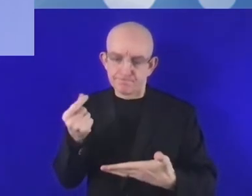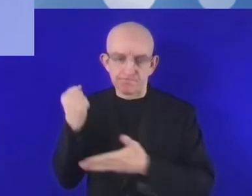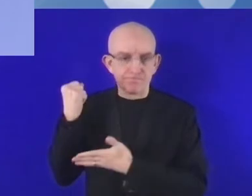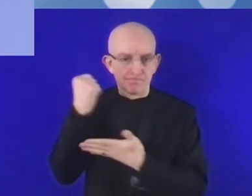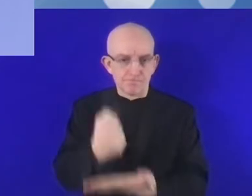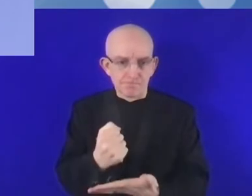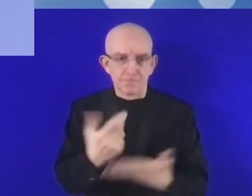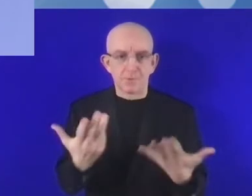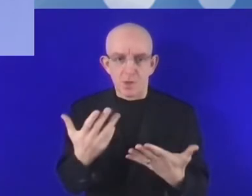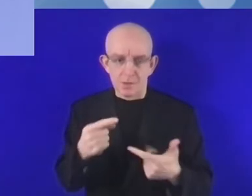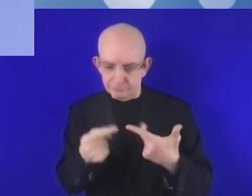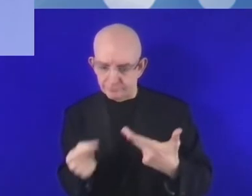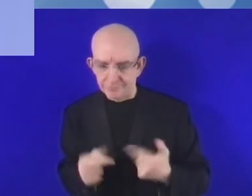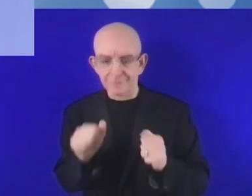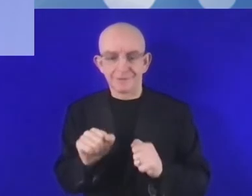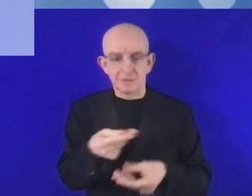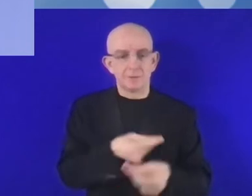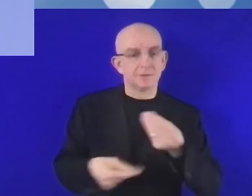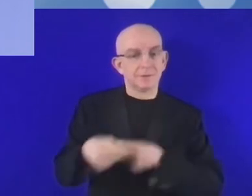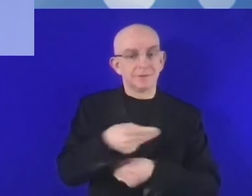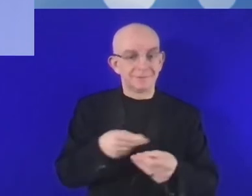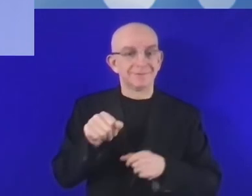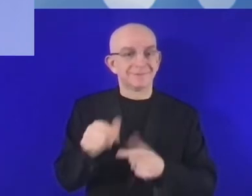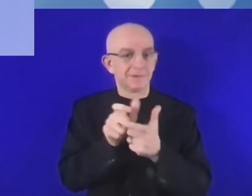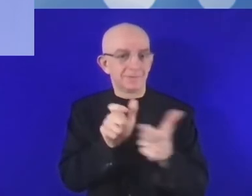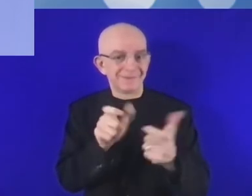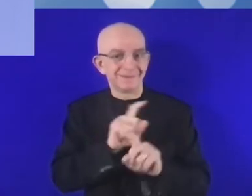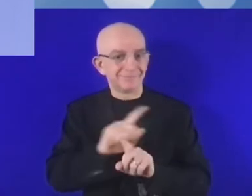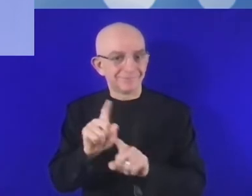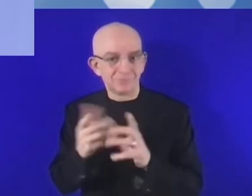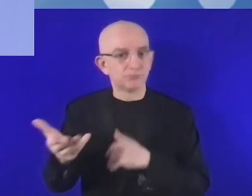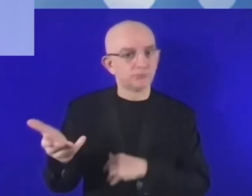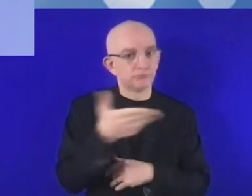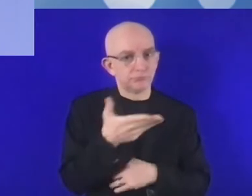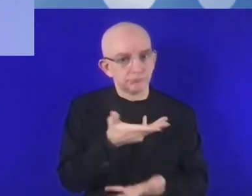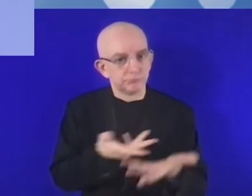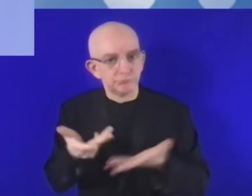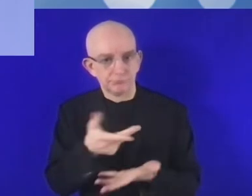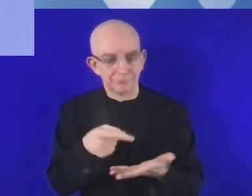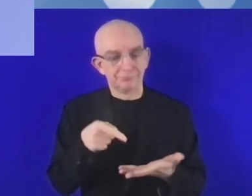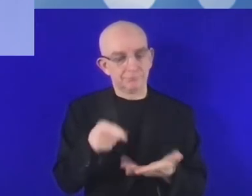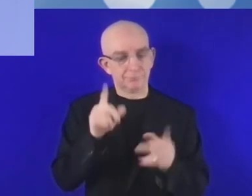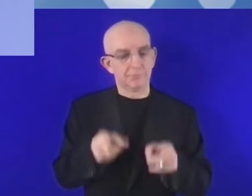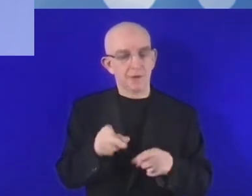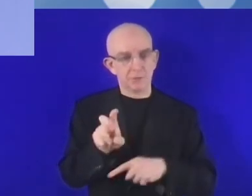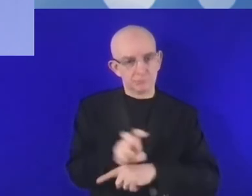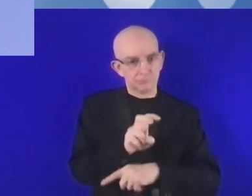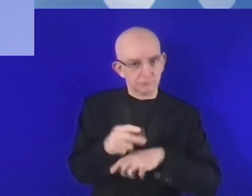nowych regulacji, które miałyby wspierać inwestycje w cyfrową